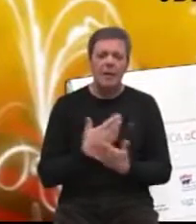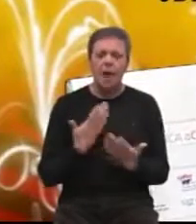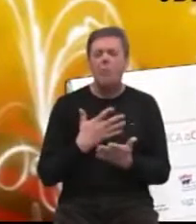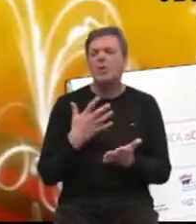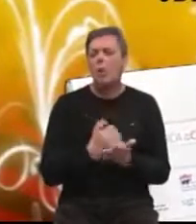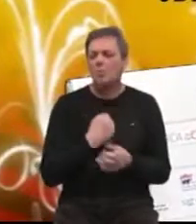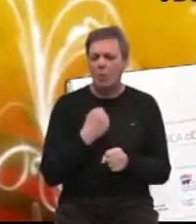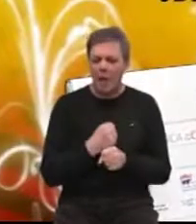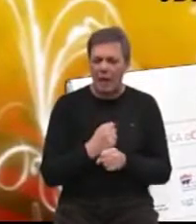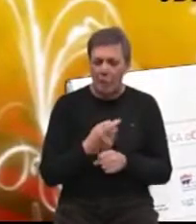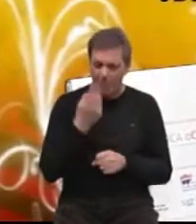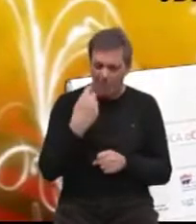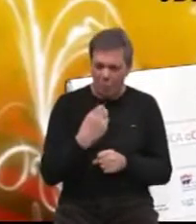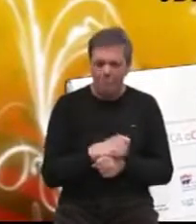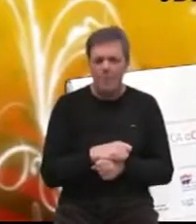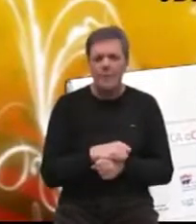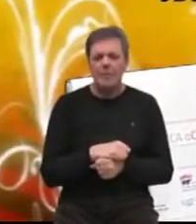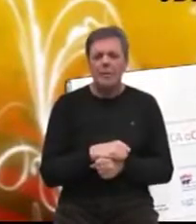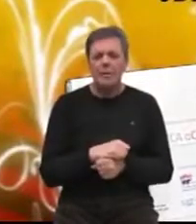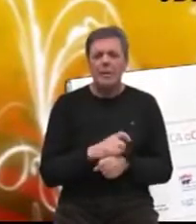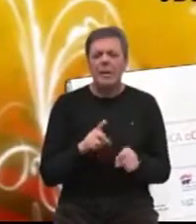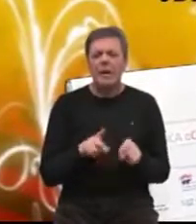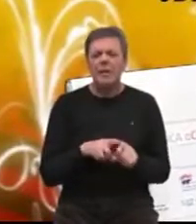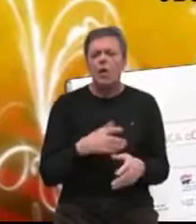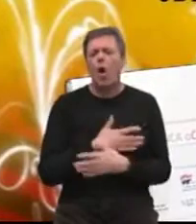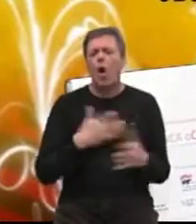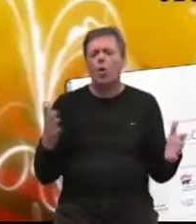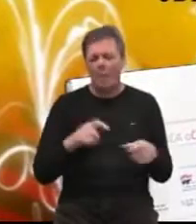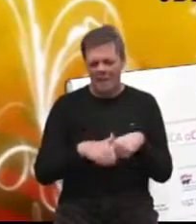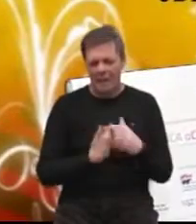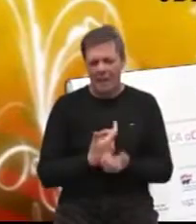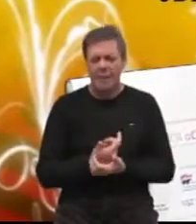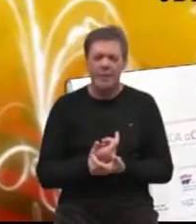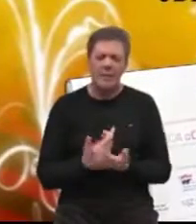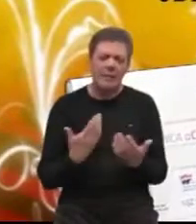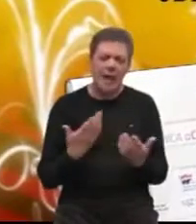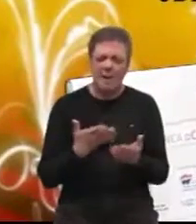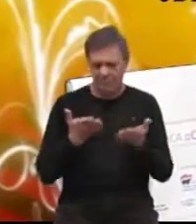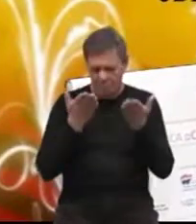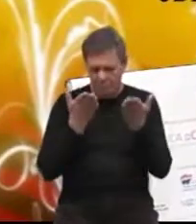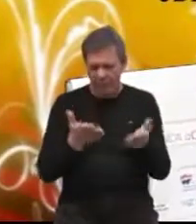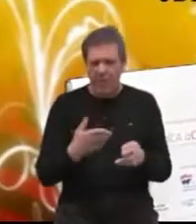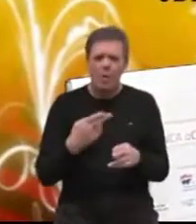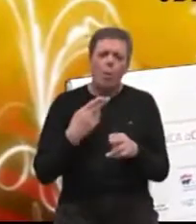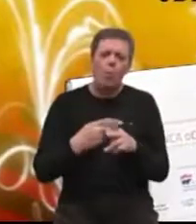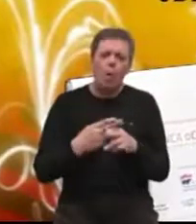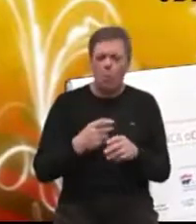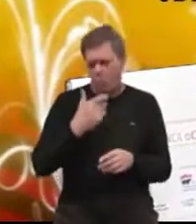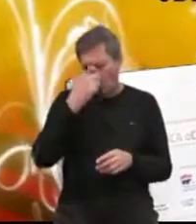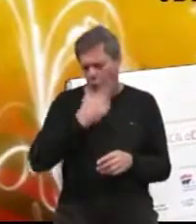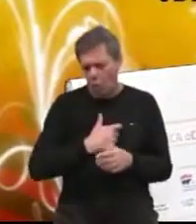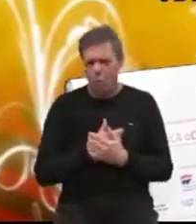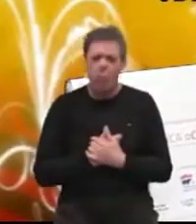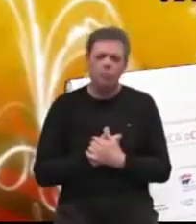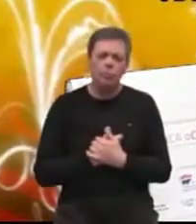se uspješno radilo. Međutim, isto je ogromna stvar kad vi oboljelu osobu, evo